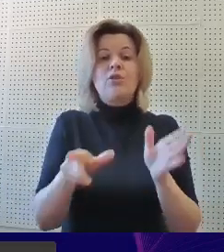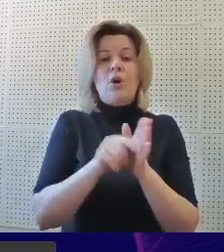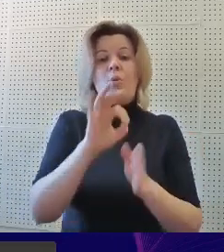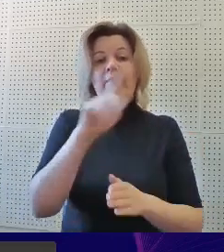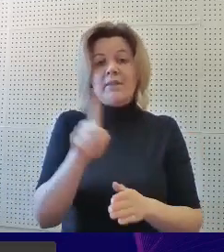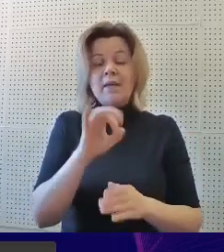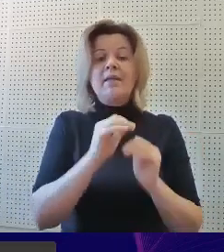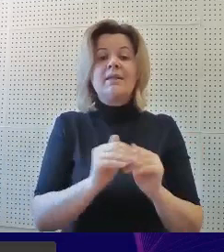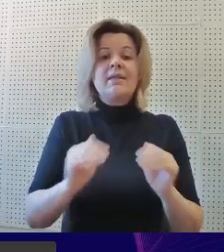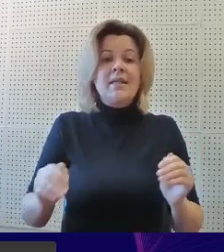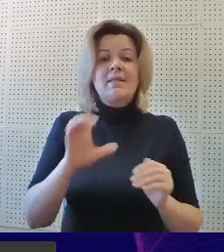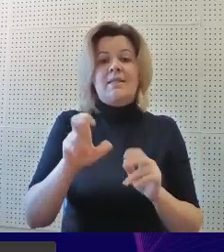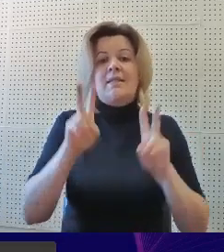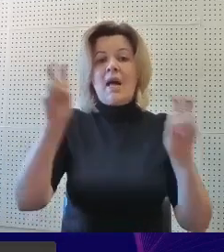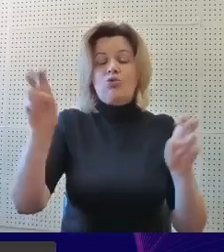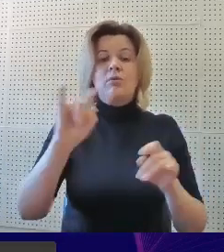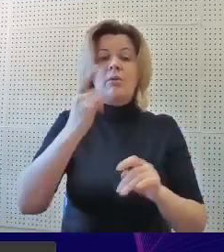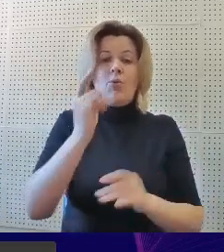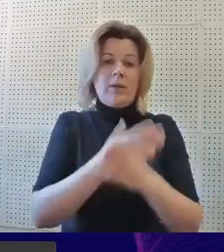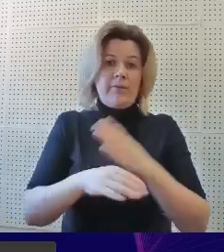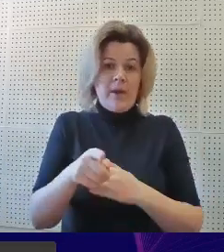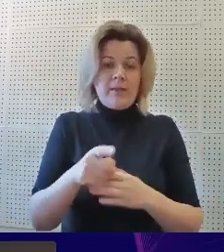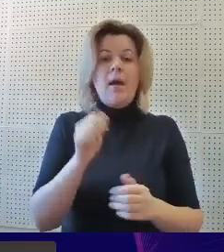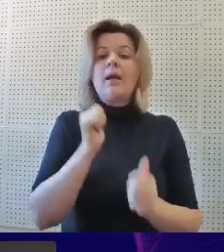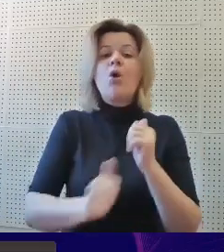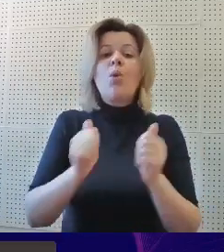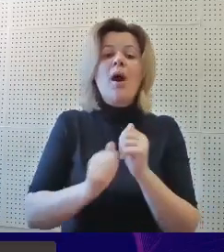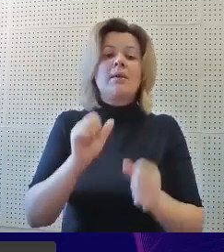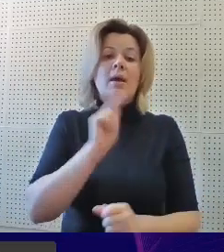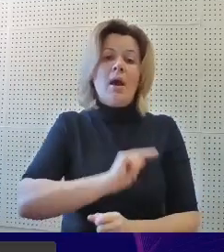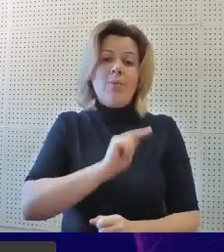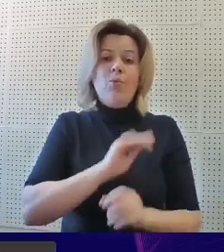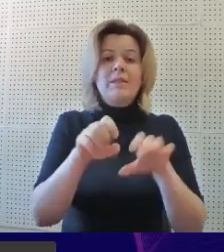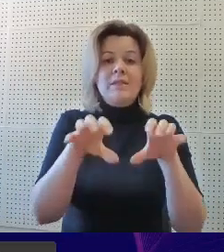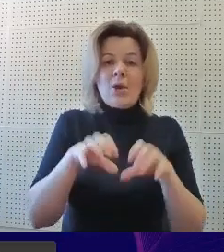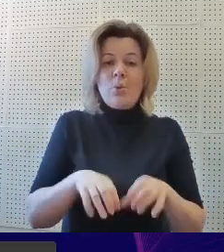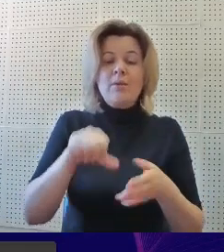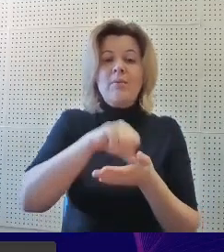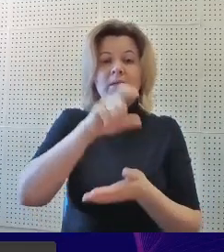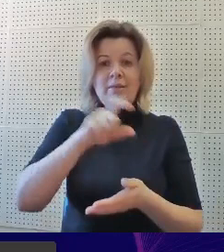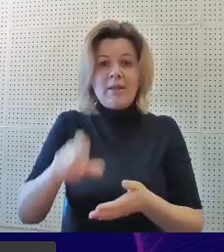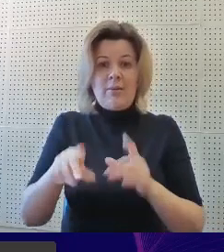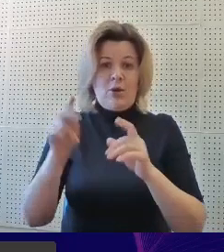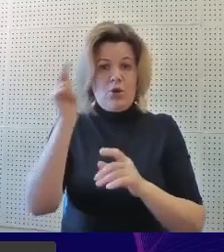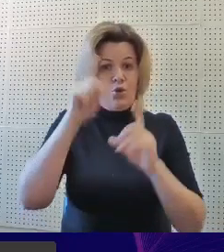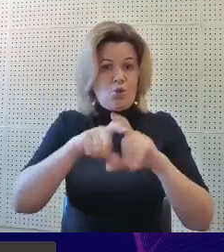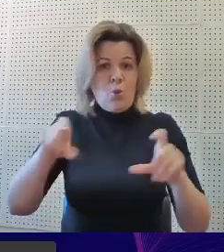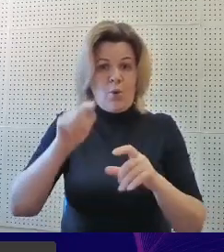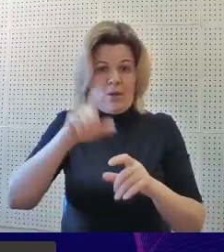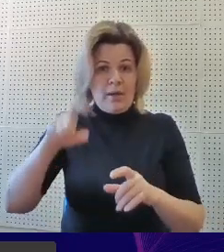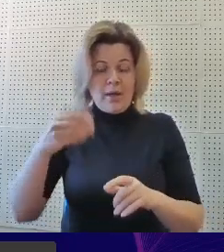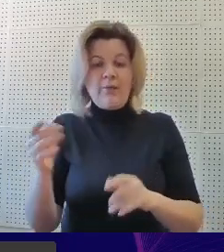в том числе с ОВЗ и детей со статусом «ребенок-инвалид». регулярная работа с законными представителями